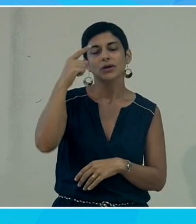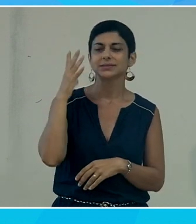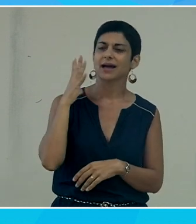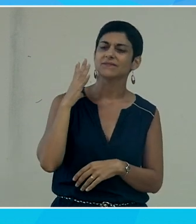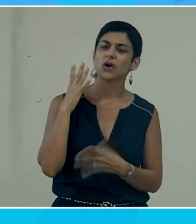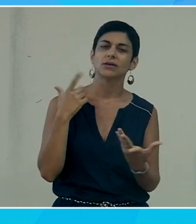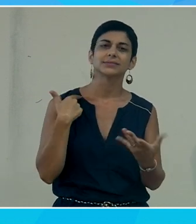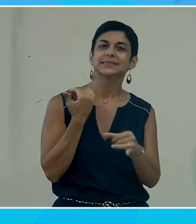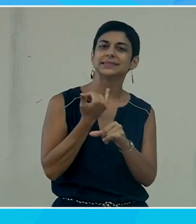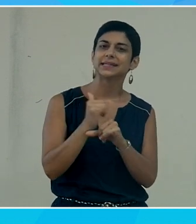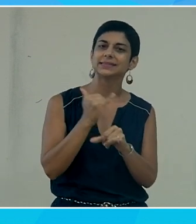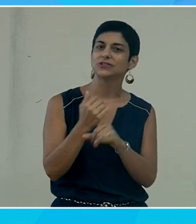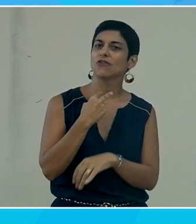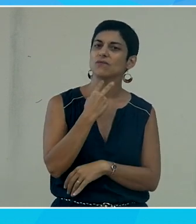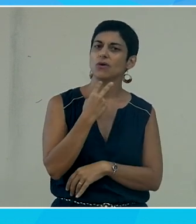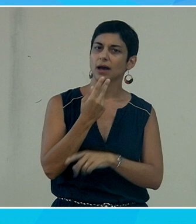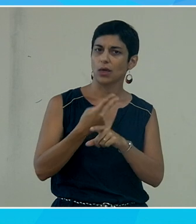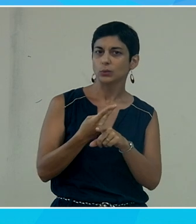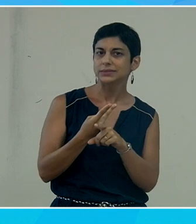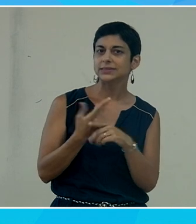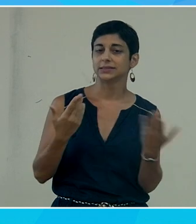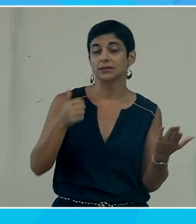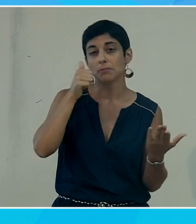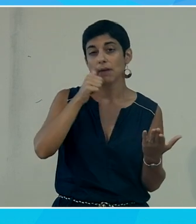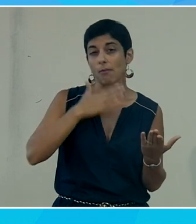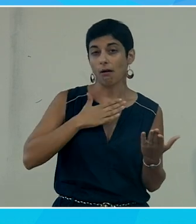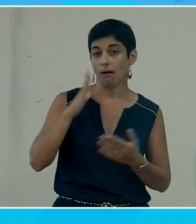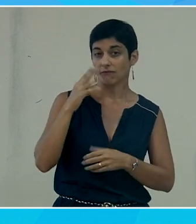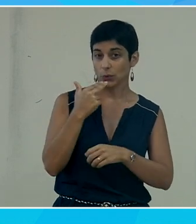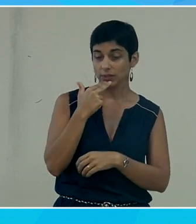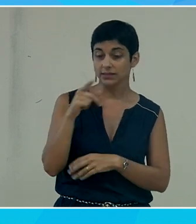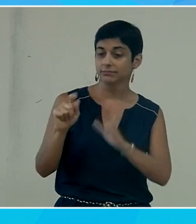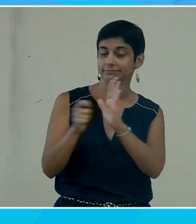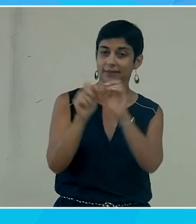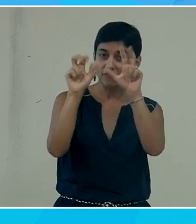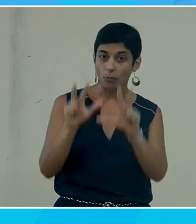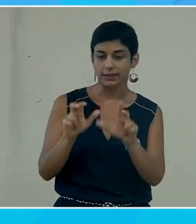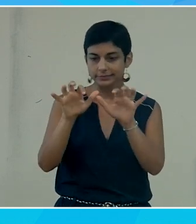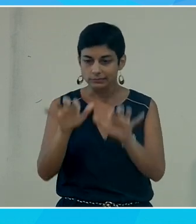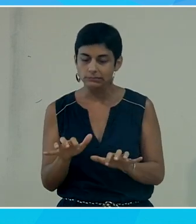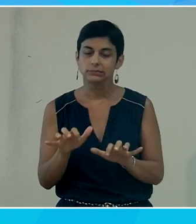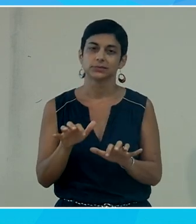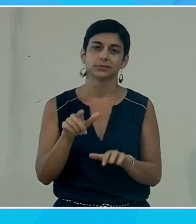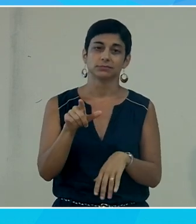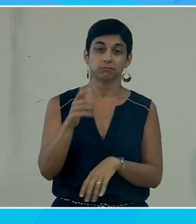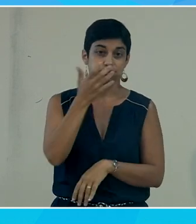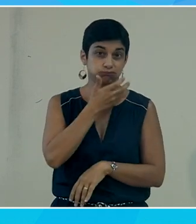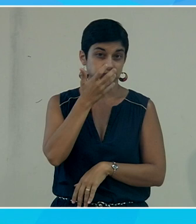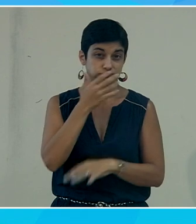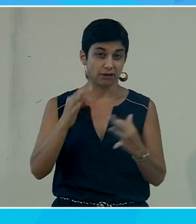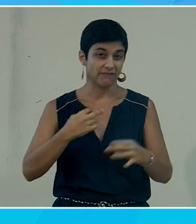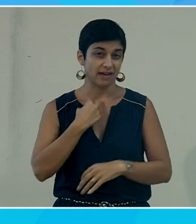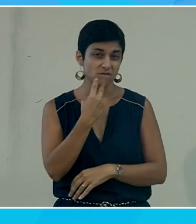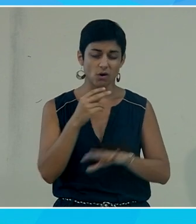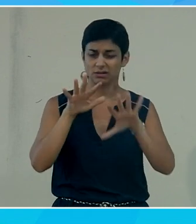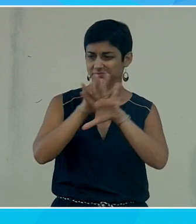qui était utilisé avant en l'occurrence par ma mère quand elle faisait de'informatique qui était catastrophique en termes de voix